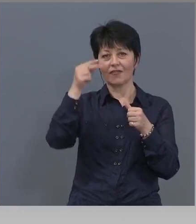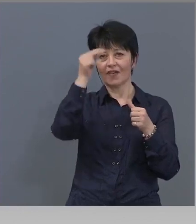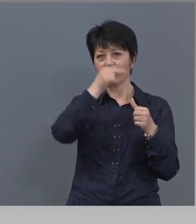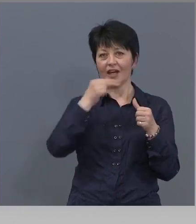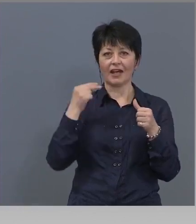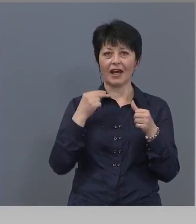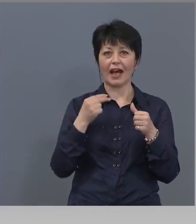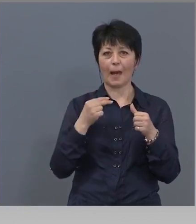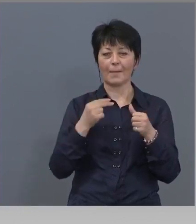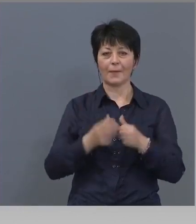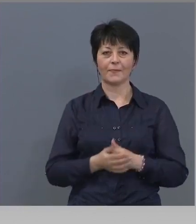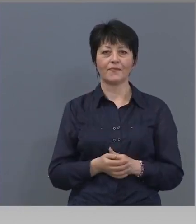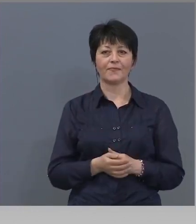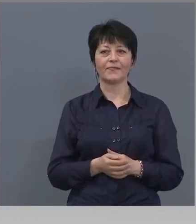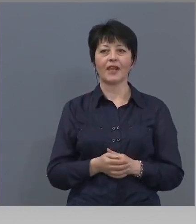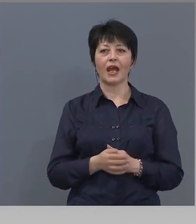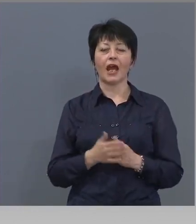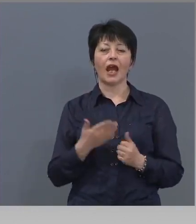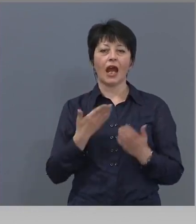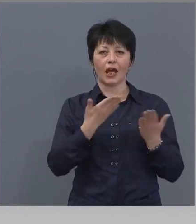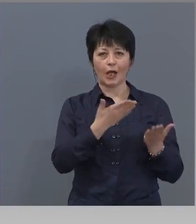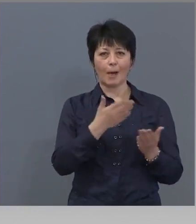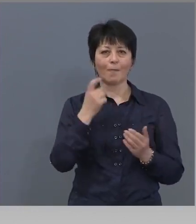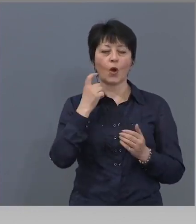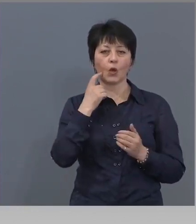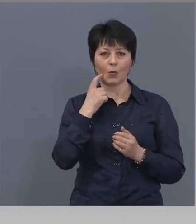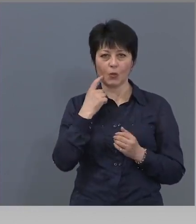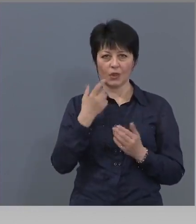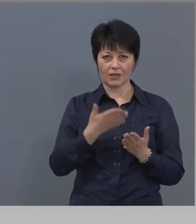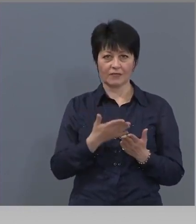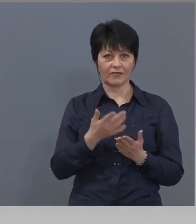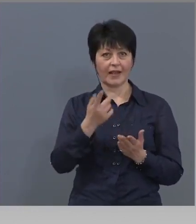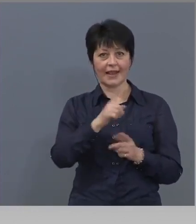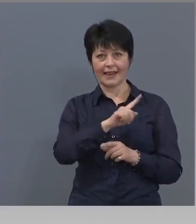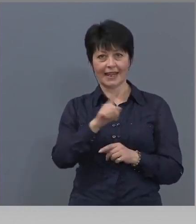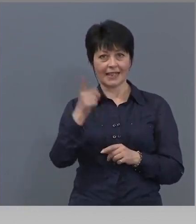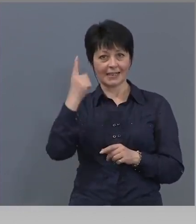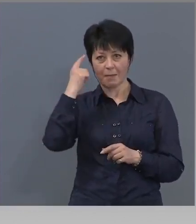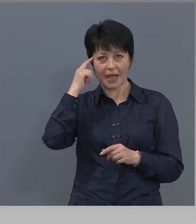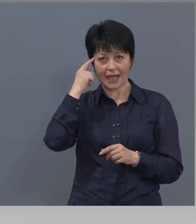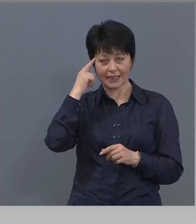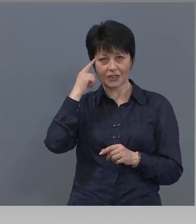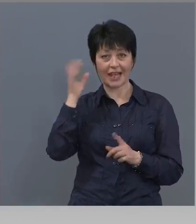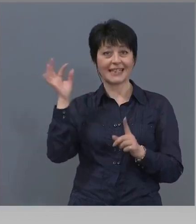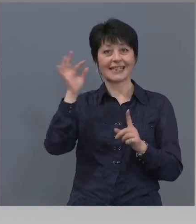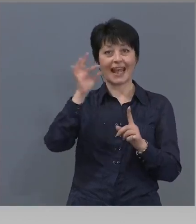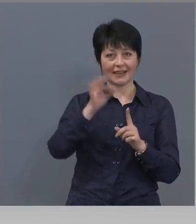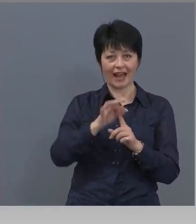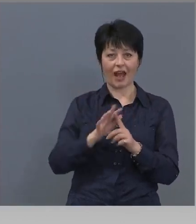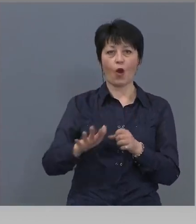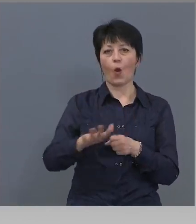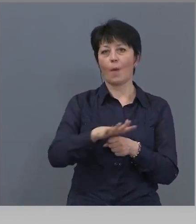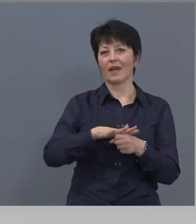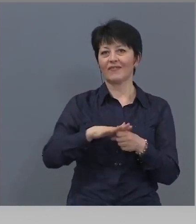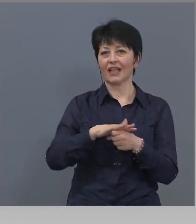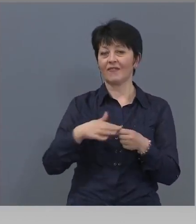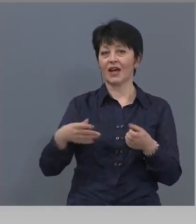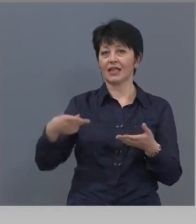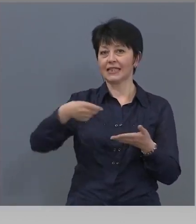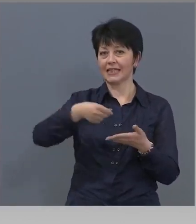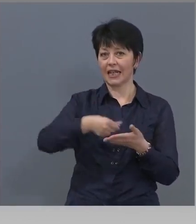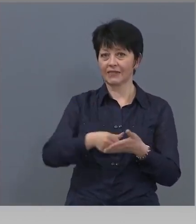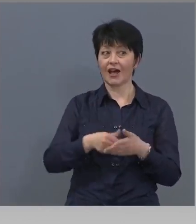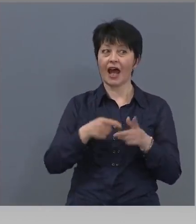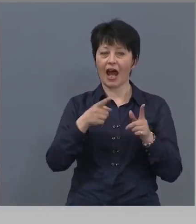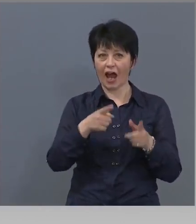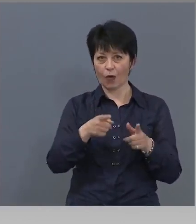Господин премьер, отново се обръщам към вас със същия въпрос. Не смятате ли, че целта е оправдаваше средствата, ако това ще ни